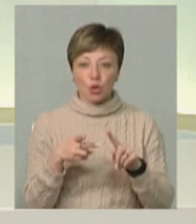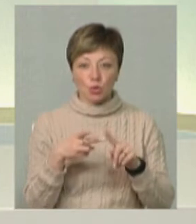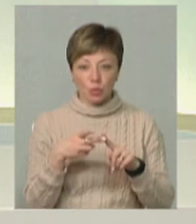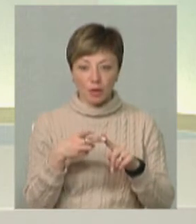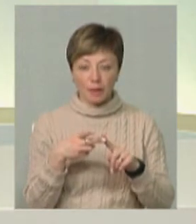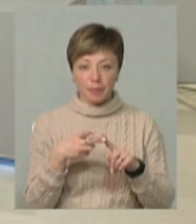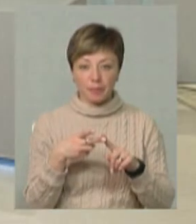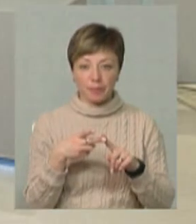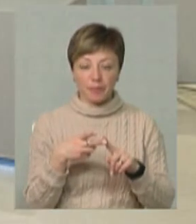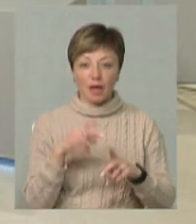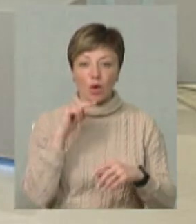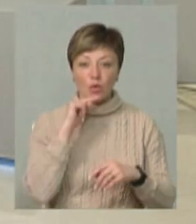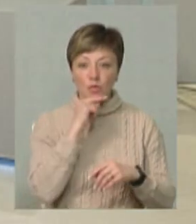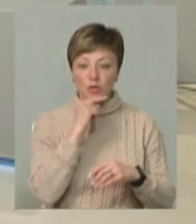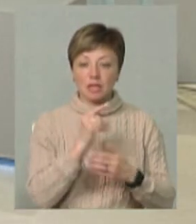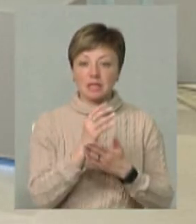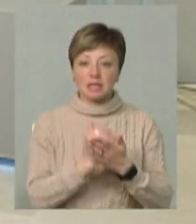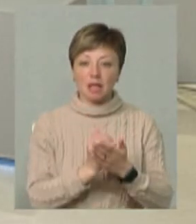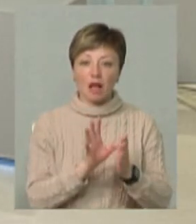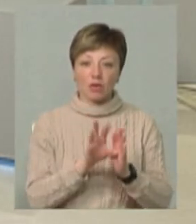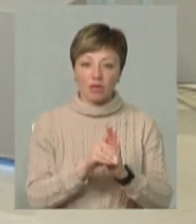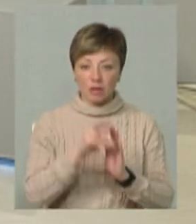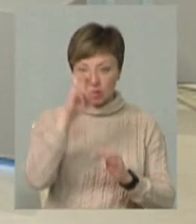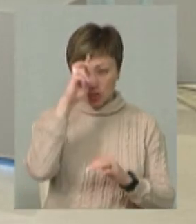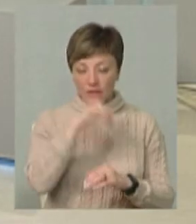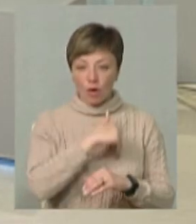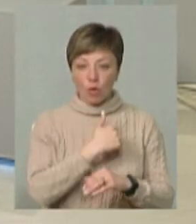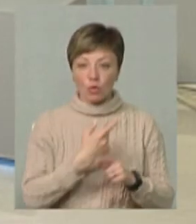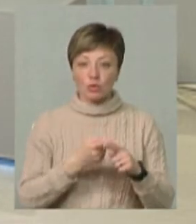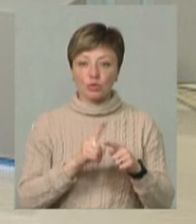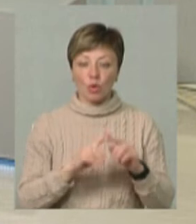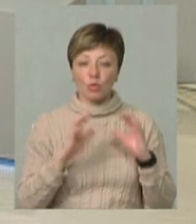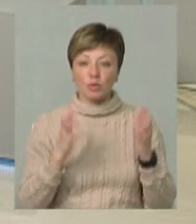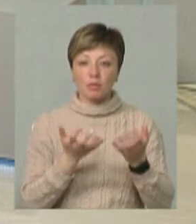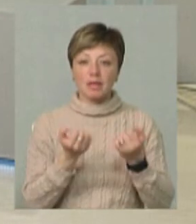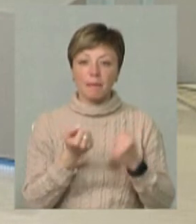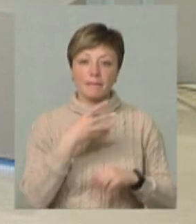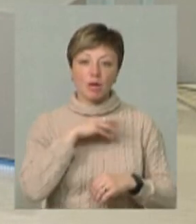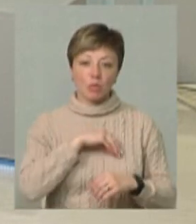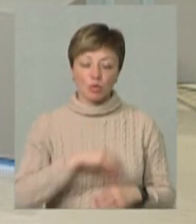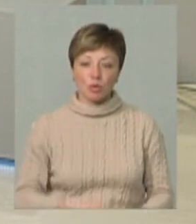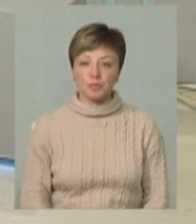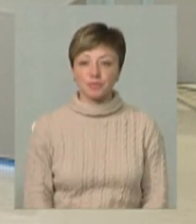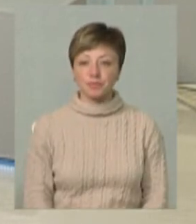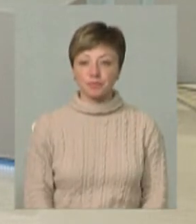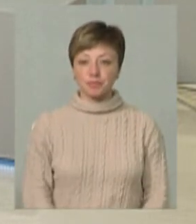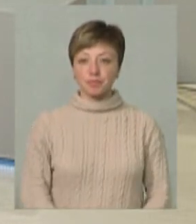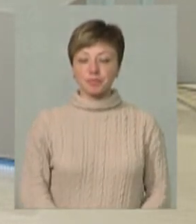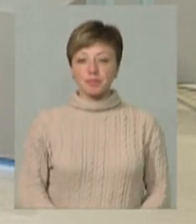економічна складова, тому що держава хоче з цього отримати прибуток. І, власне,